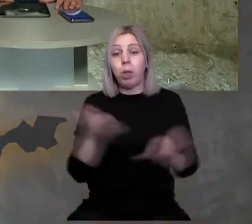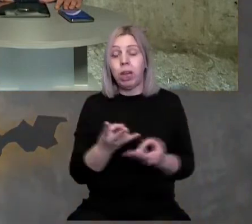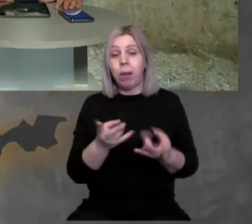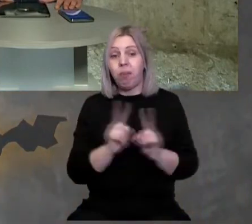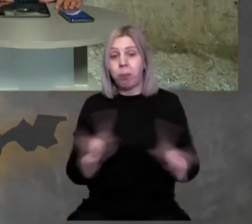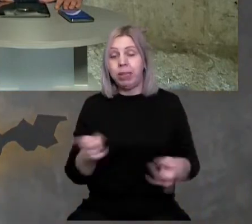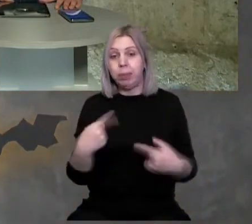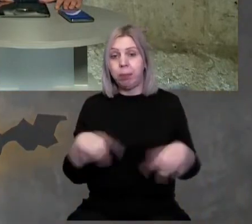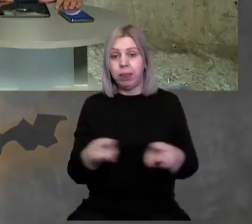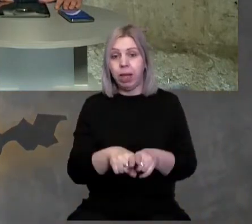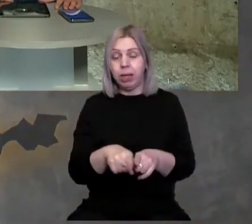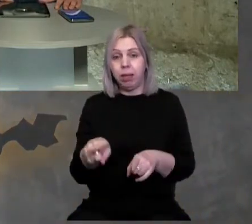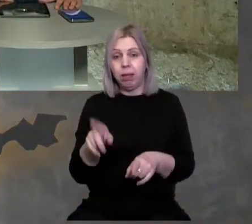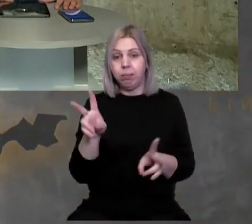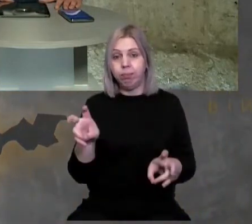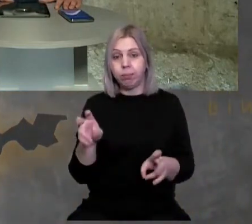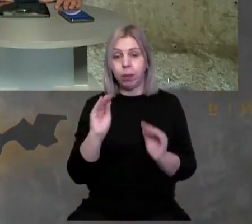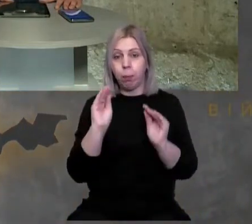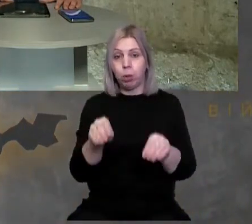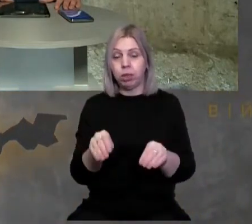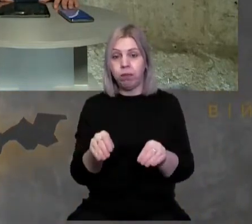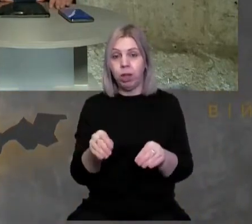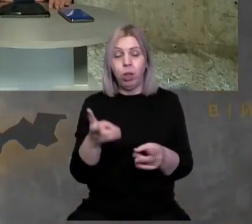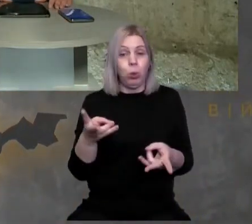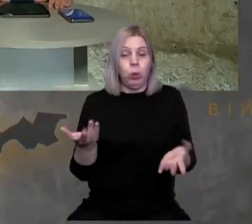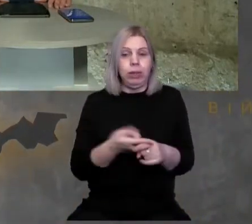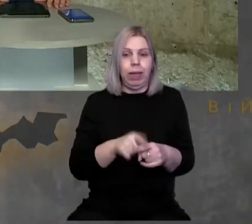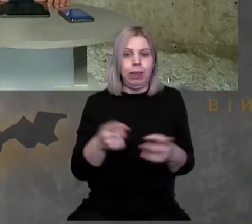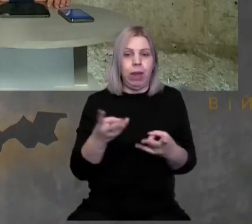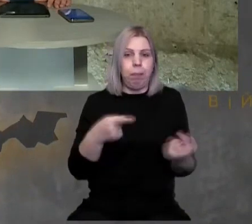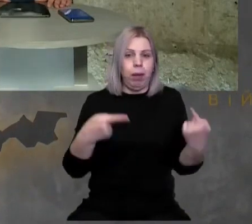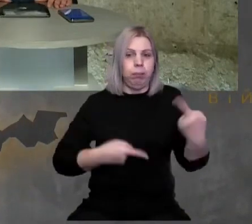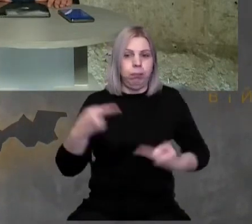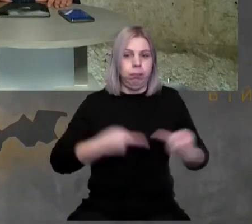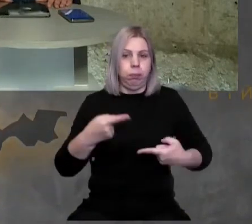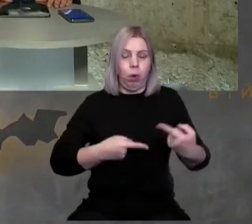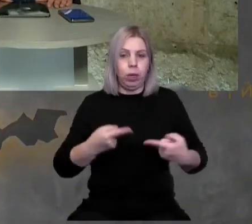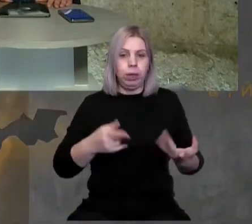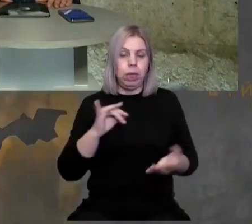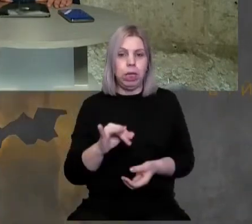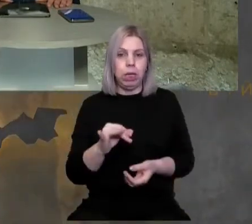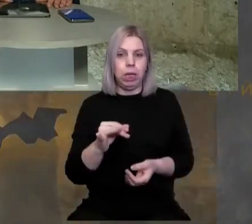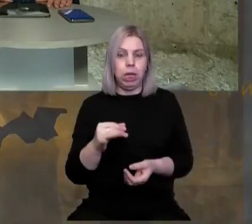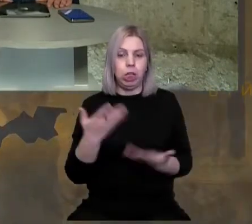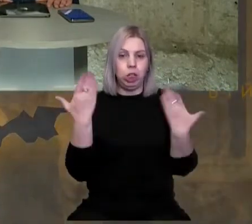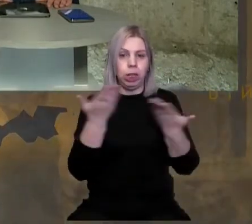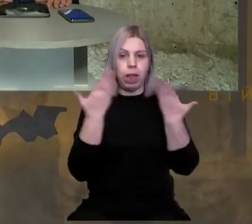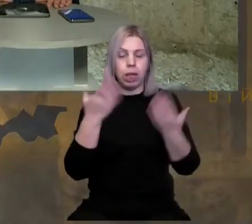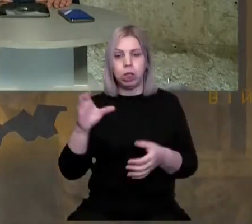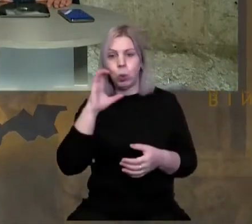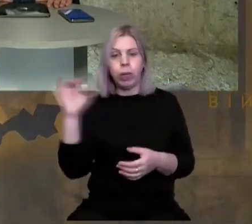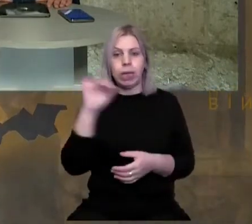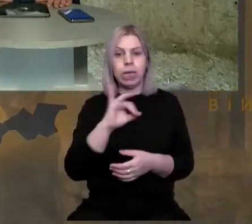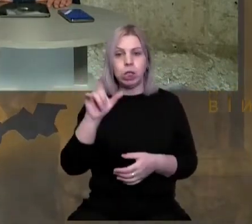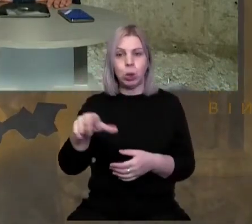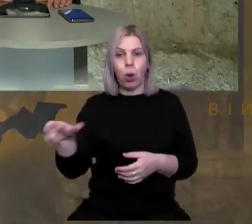принципі, такі речі розставляти? Ну це треба вже дискутувати, читати і слухати